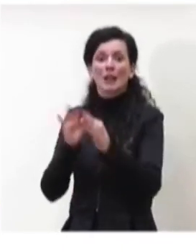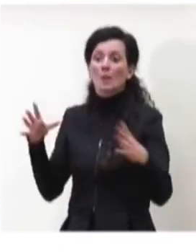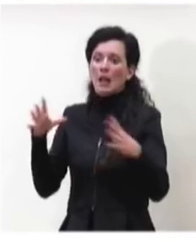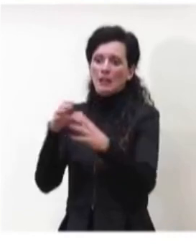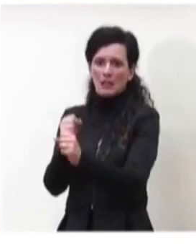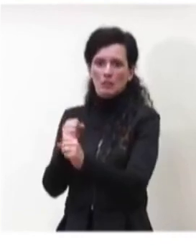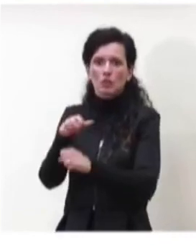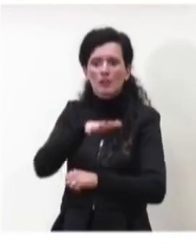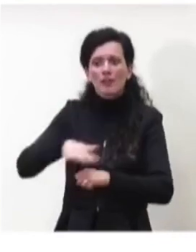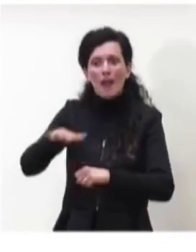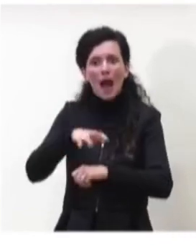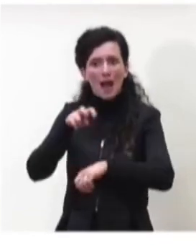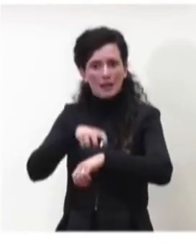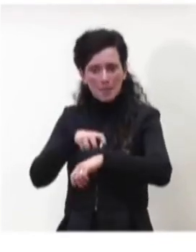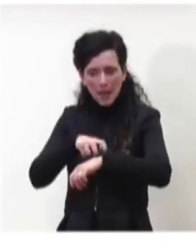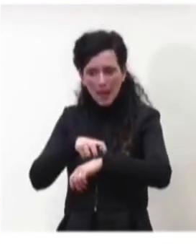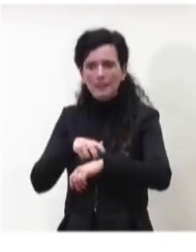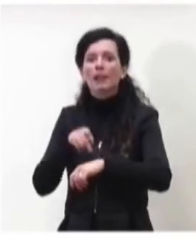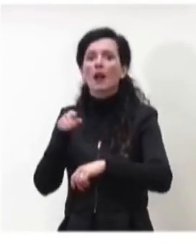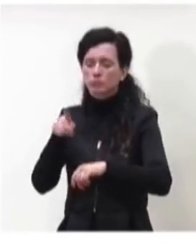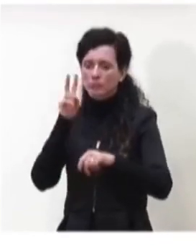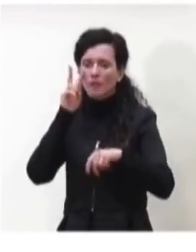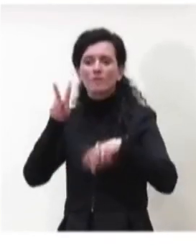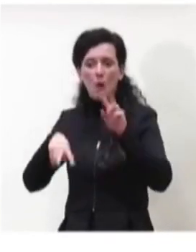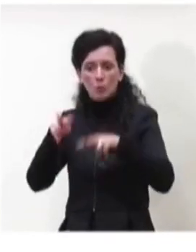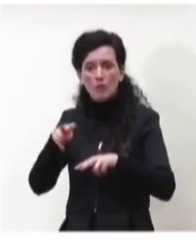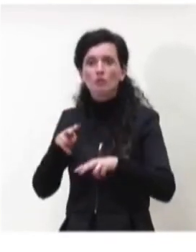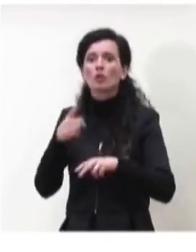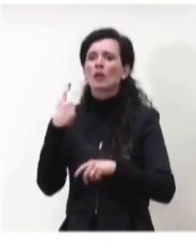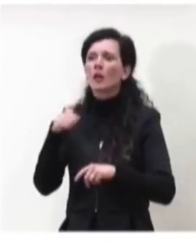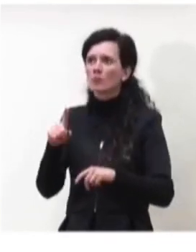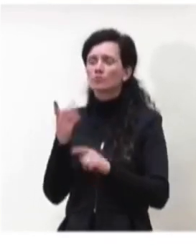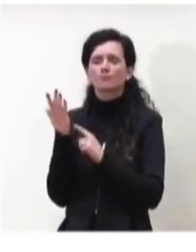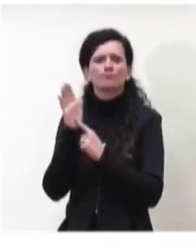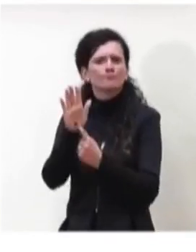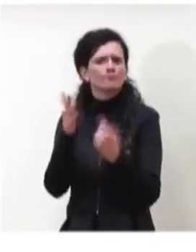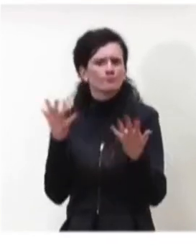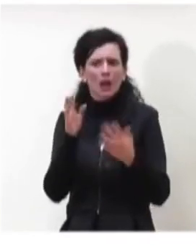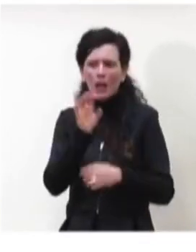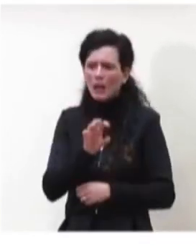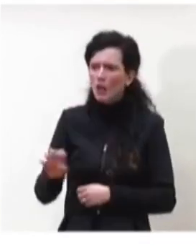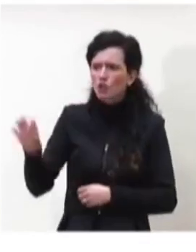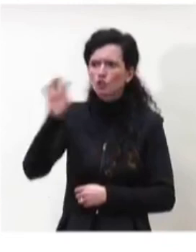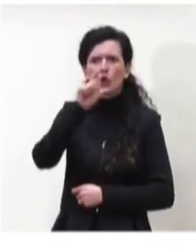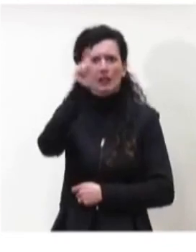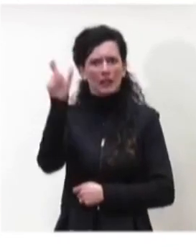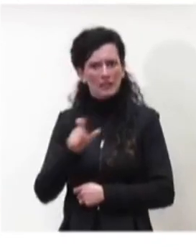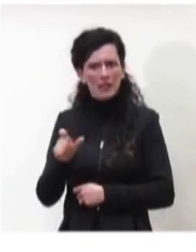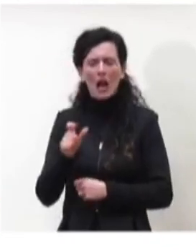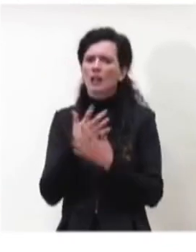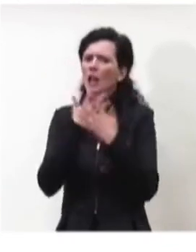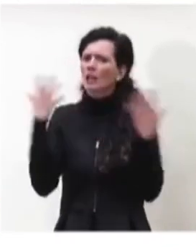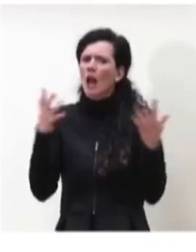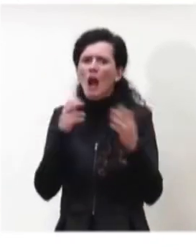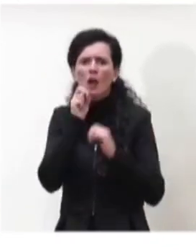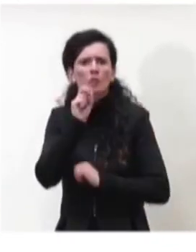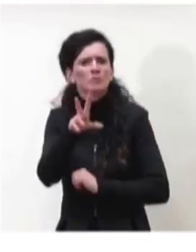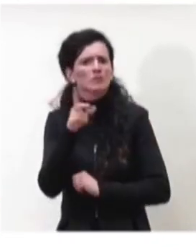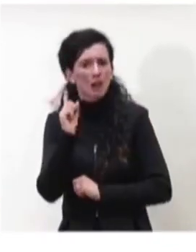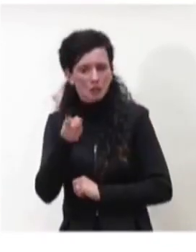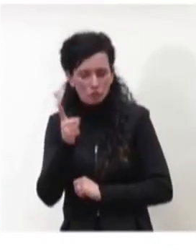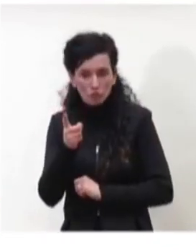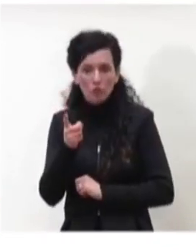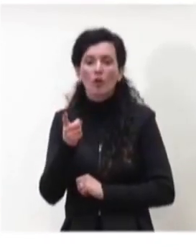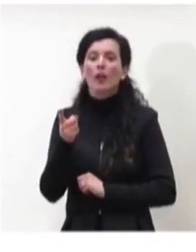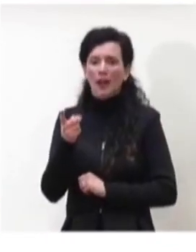vedete che ci sono un numero di regioni significativo che ha o tutti e due